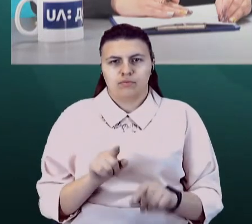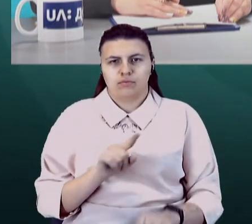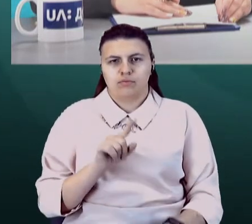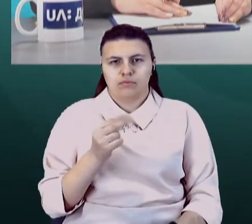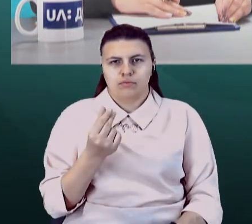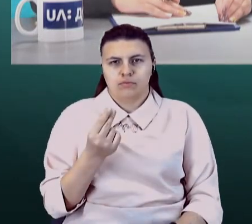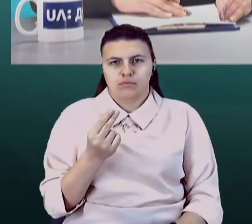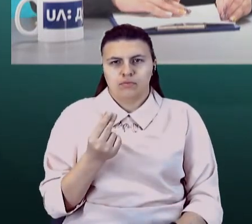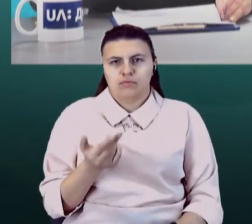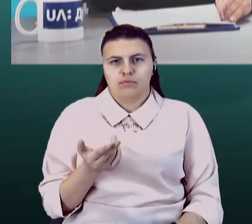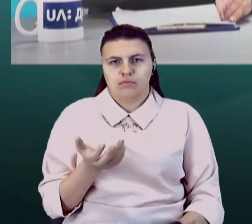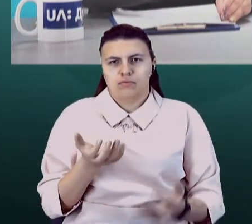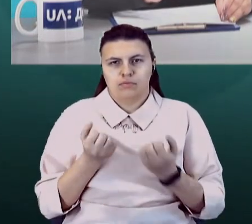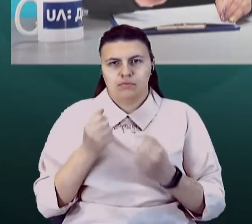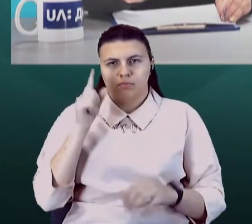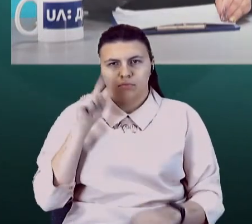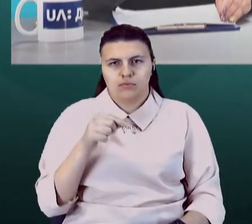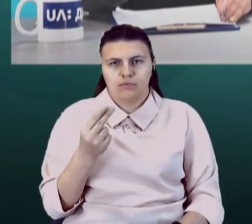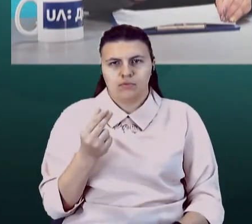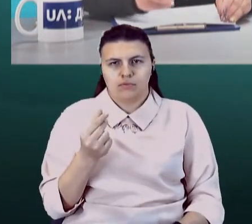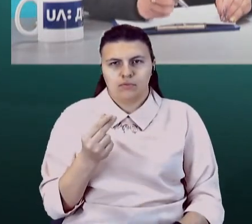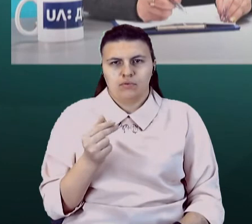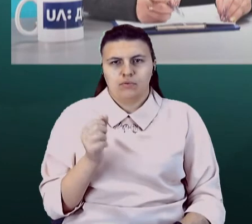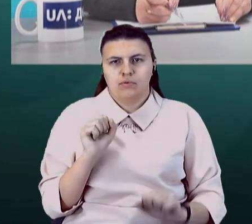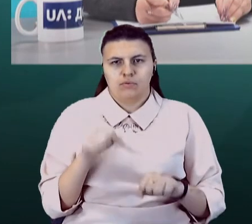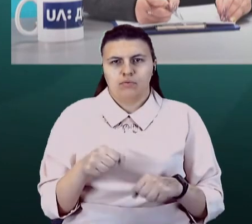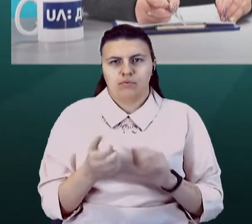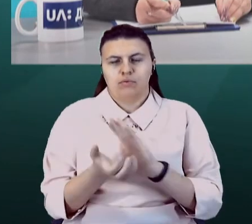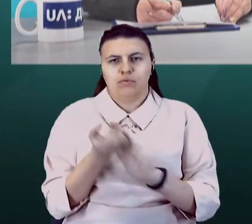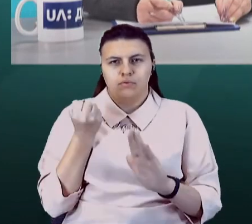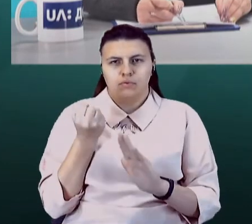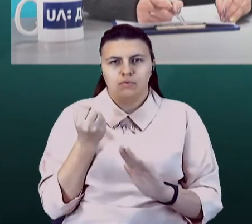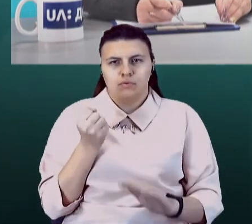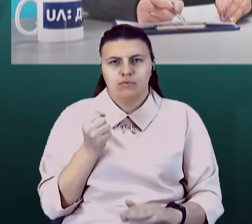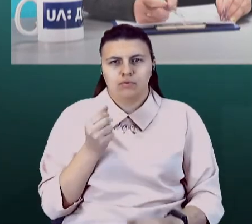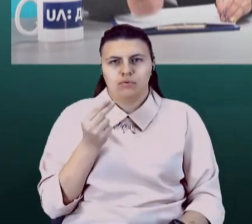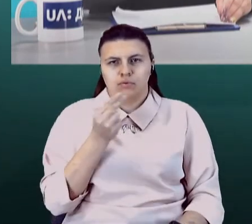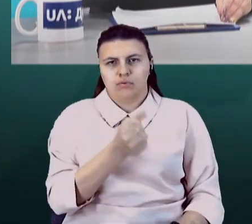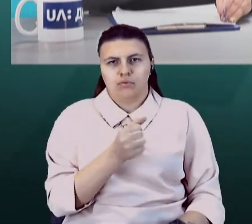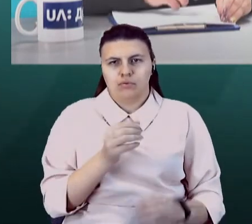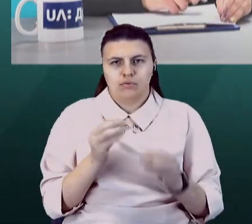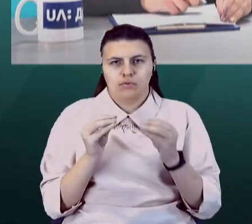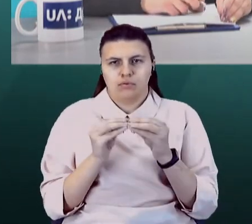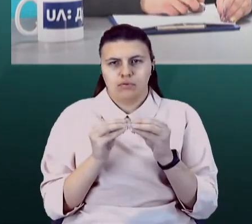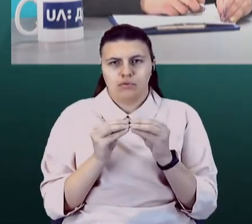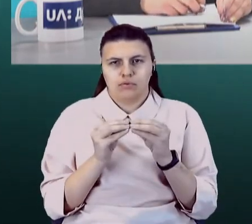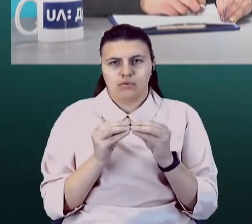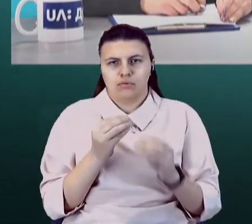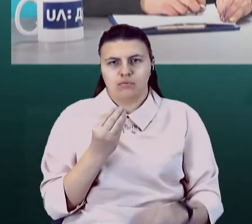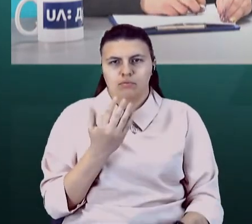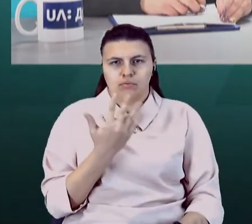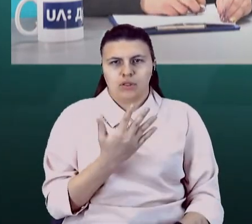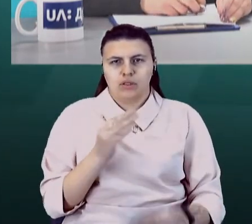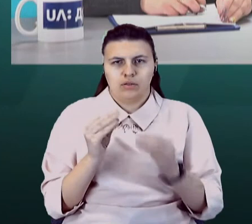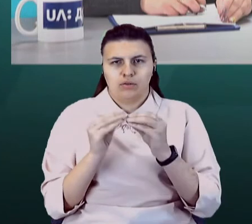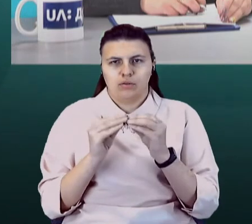ви знаєте, отримати готівку, заплативши десь 10, від 5 до 10 відсотків від